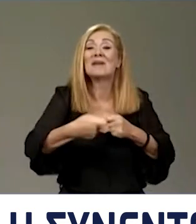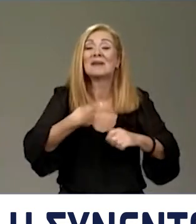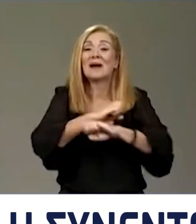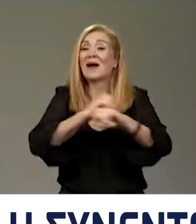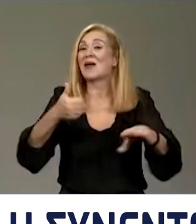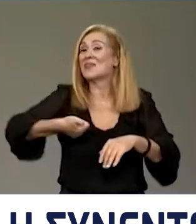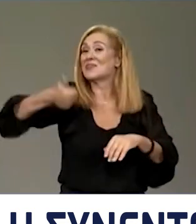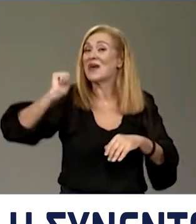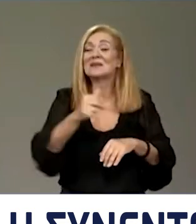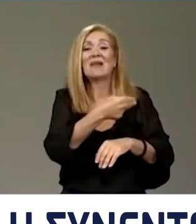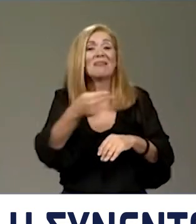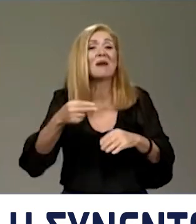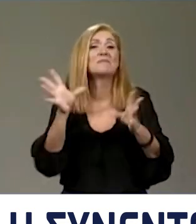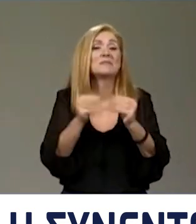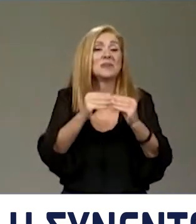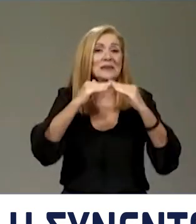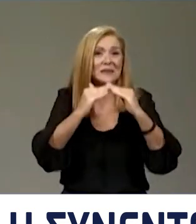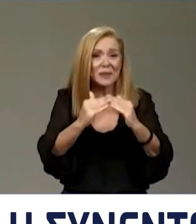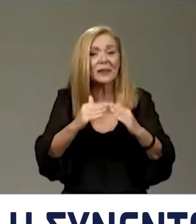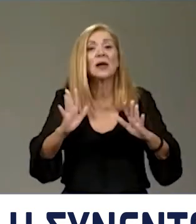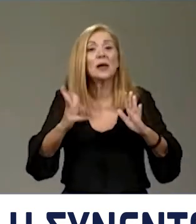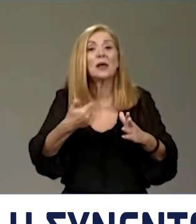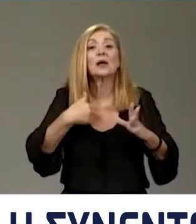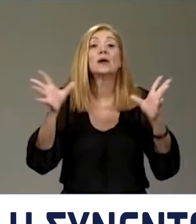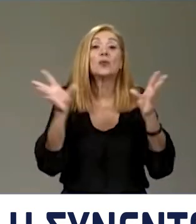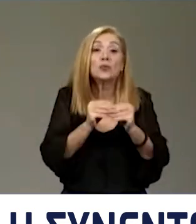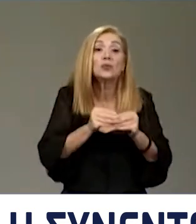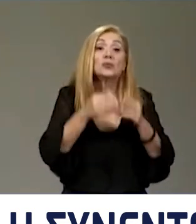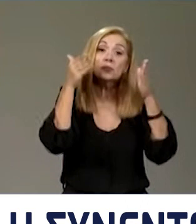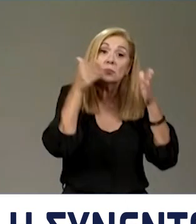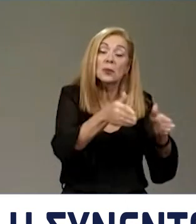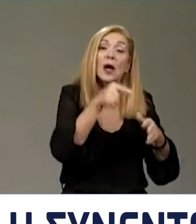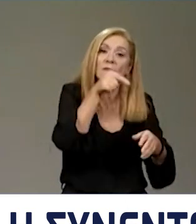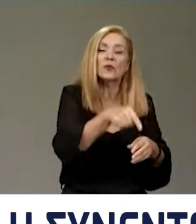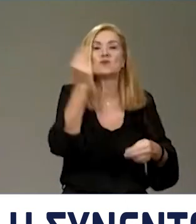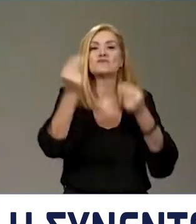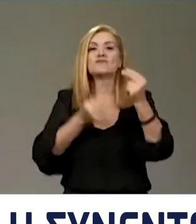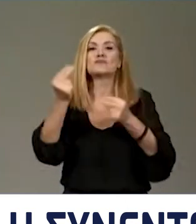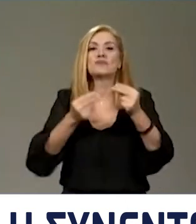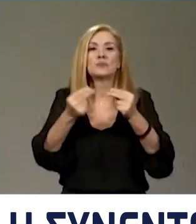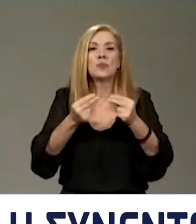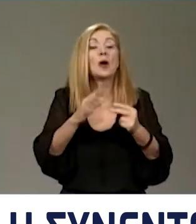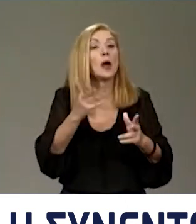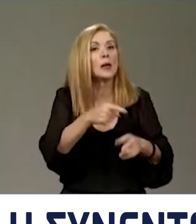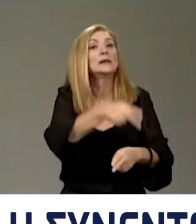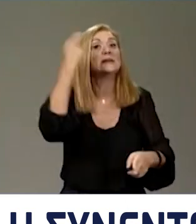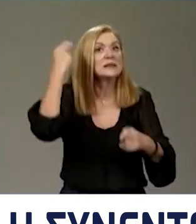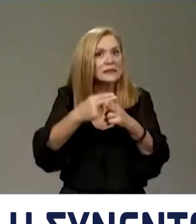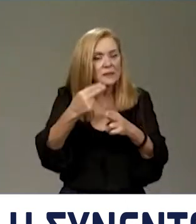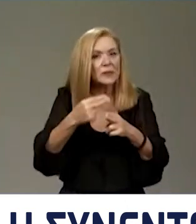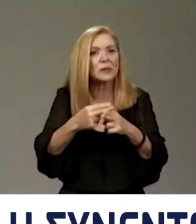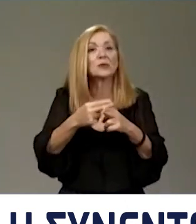χθες για το ζήτημα της στέγης ουσιαστικά απευθύνονται σε αυτό το πρόβλημα το οποίο είναι μια σημαντική συνιστόσα